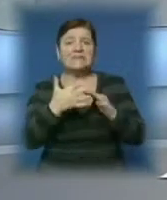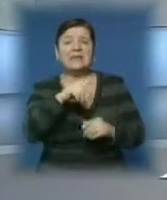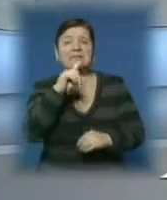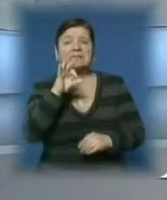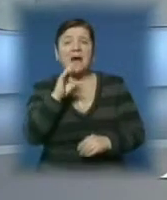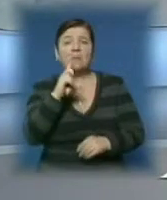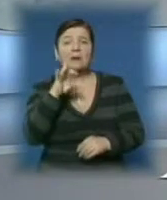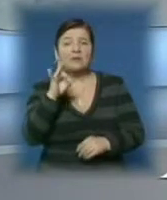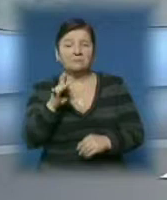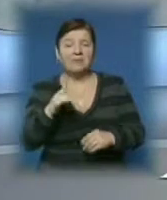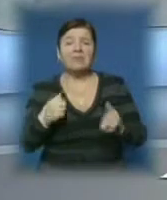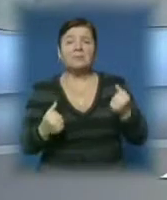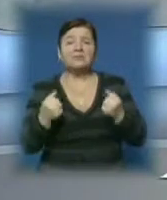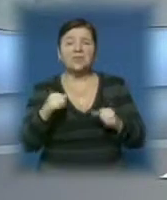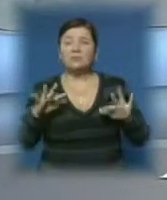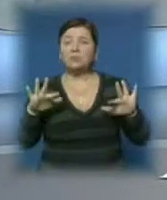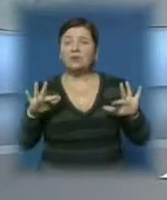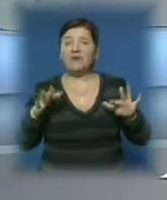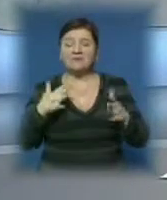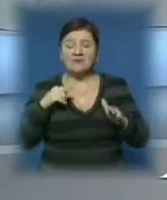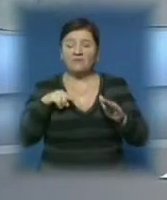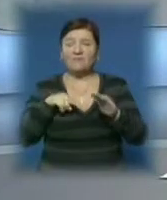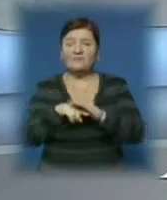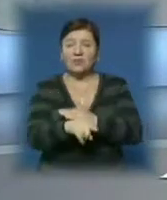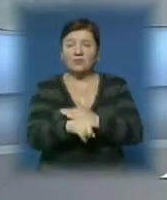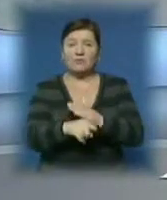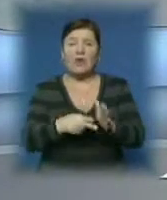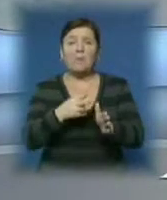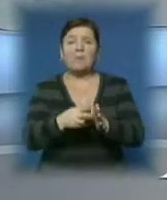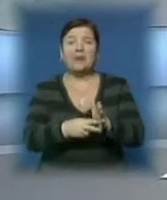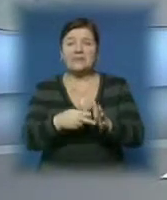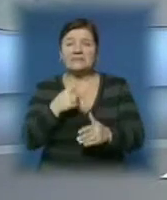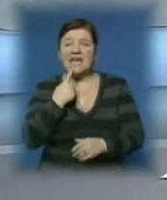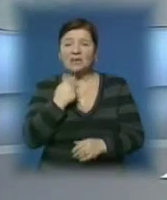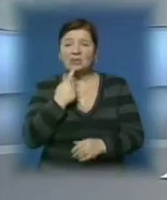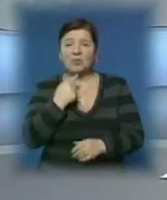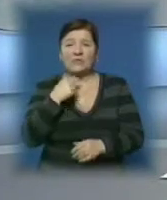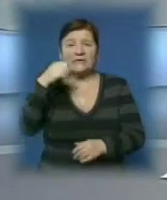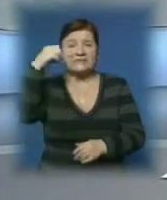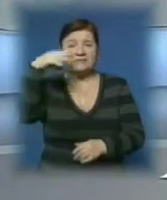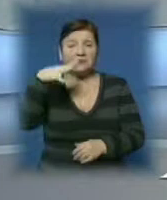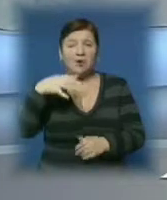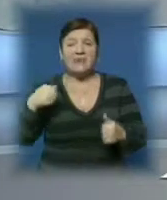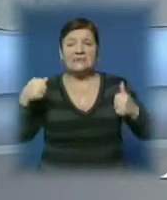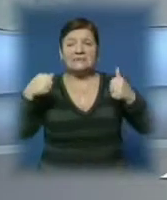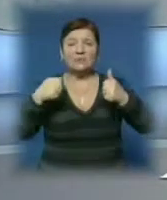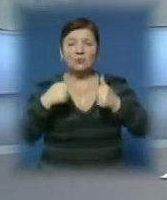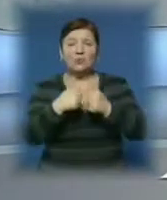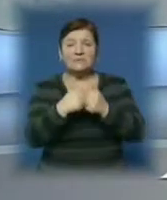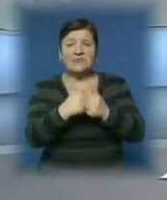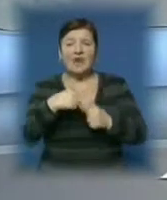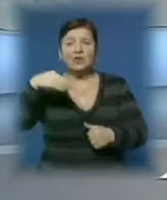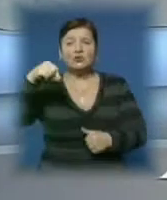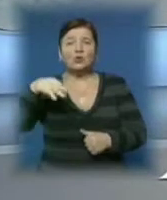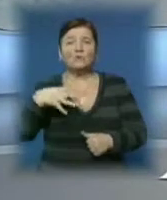водій автомобіля ВАЗ сподівався встигнути проїхати залізничний переїзд на червоне світло, проте зіткнувся з потягом сполученням